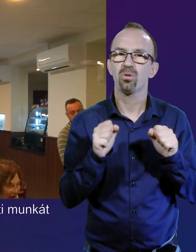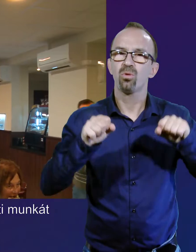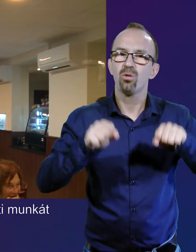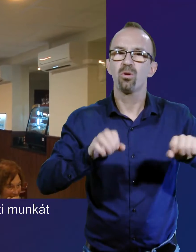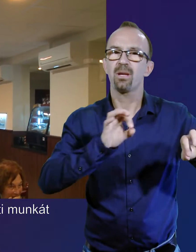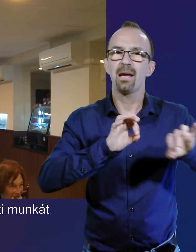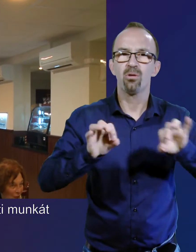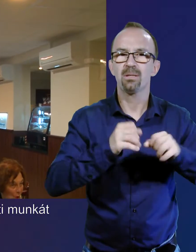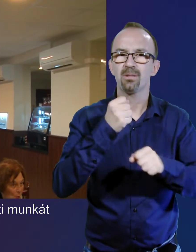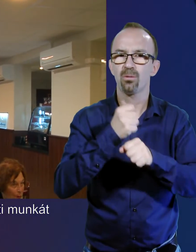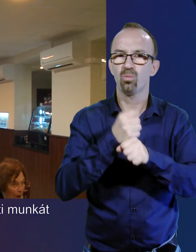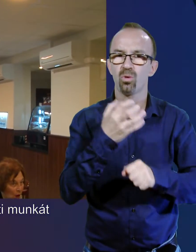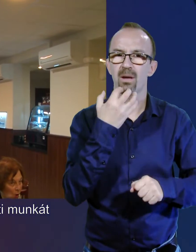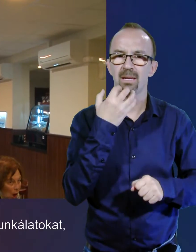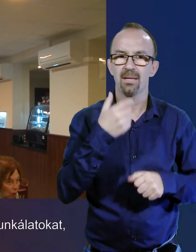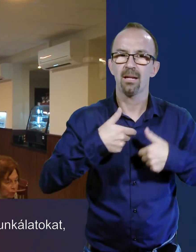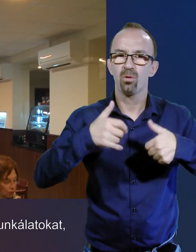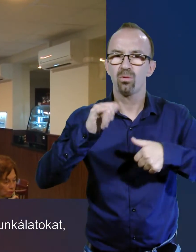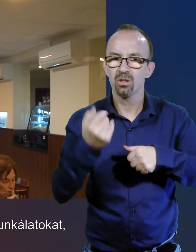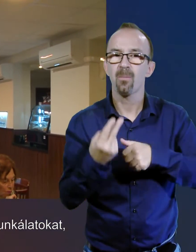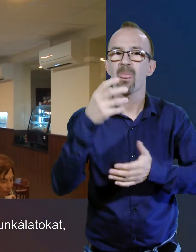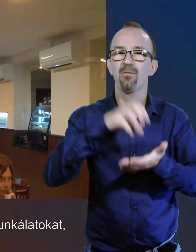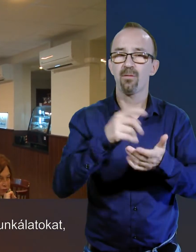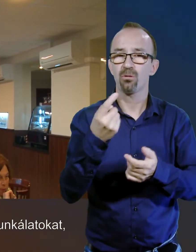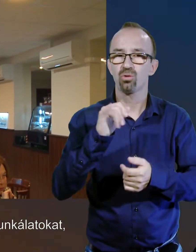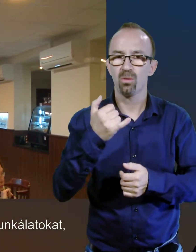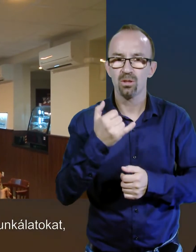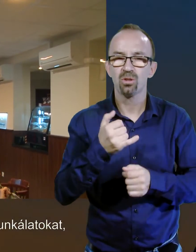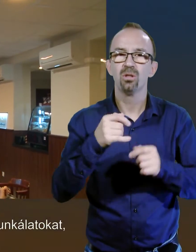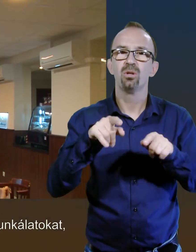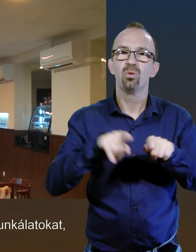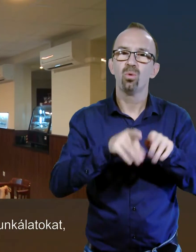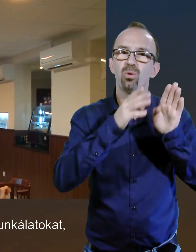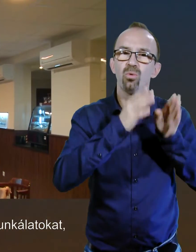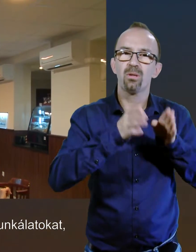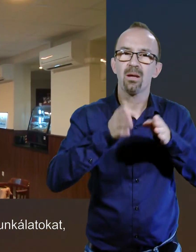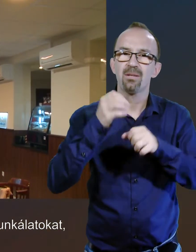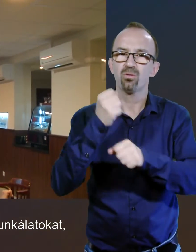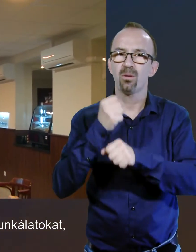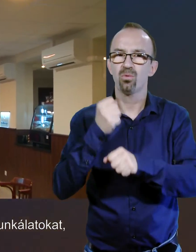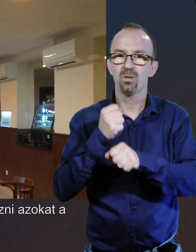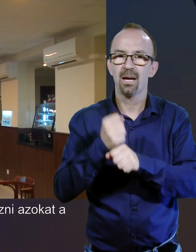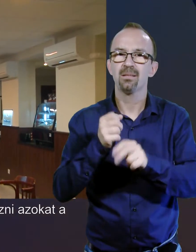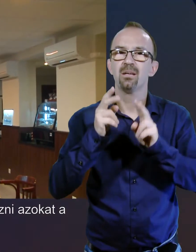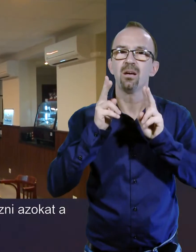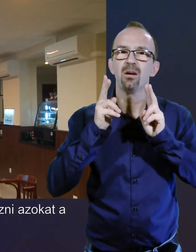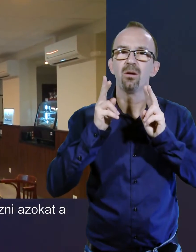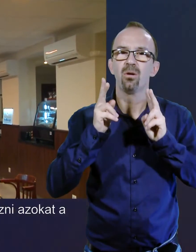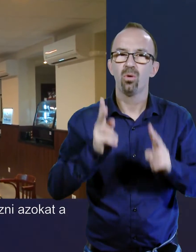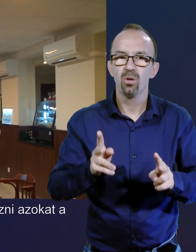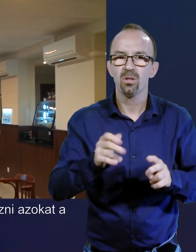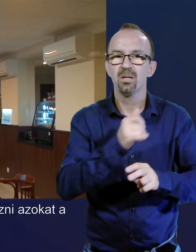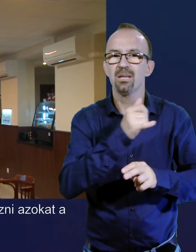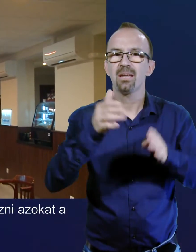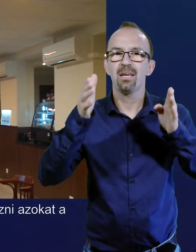előkészületi munkát igényelt tőlünk is, és a fővárostól is, hogy úgy ütemezzük a munkálatokat, hogy az